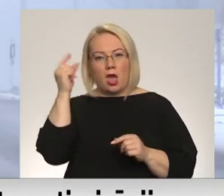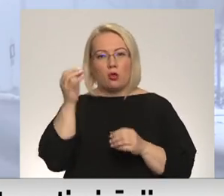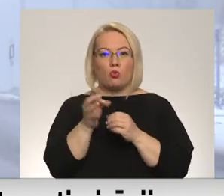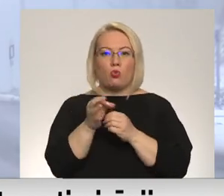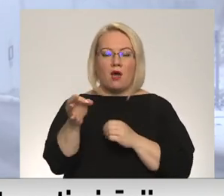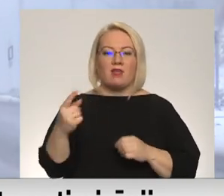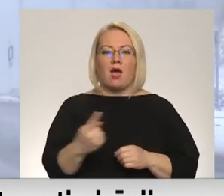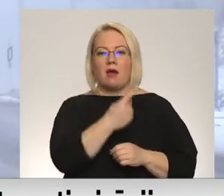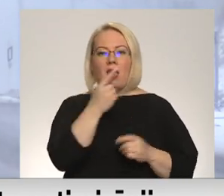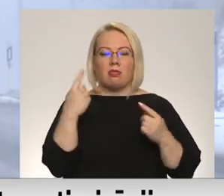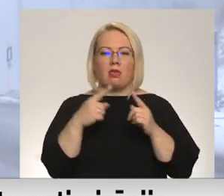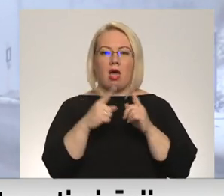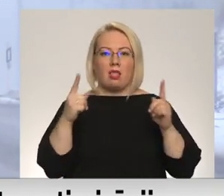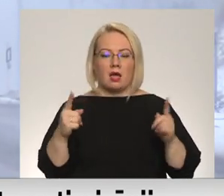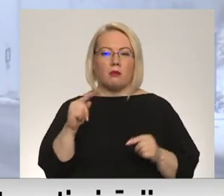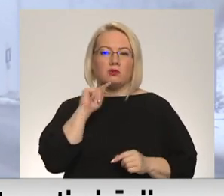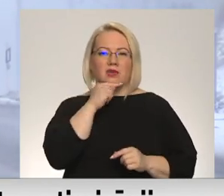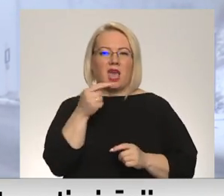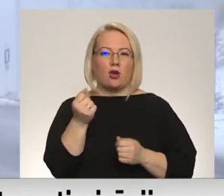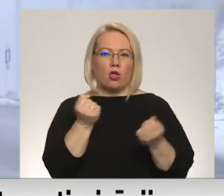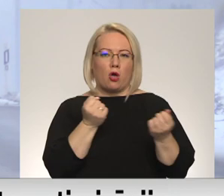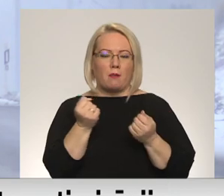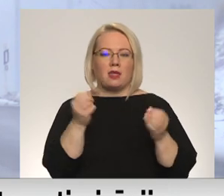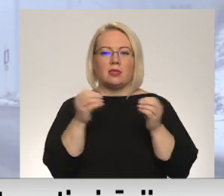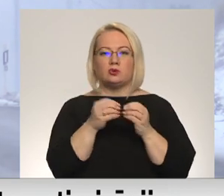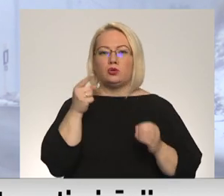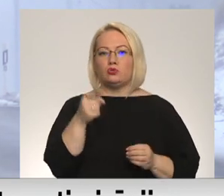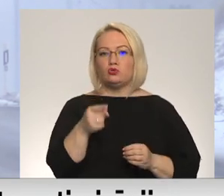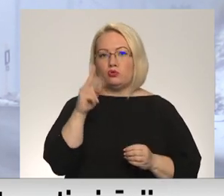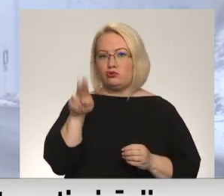laikā tiks iekonomēti vairāk nekā 10 tūkstoši eiro.